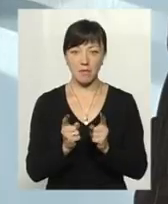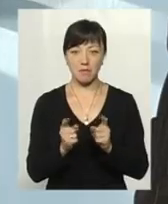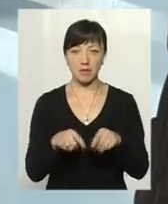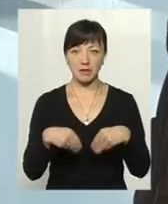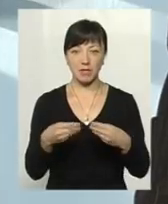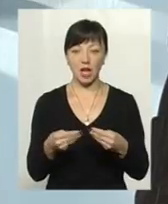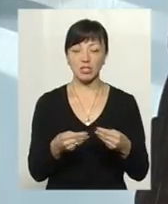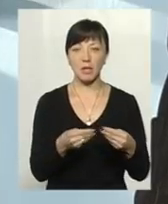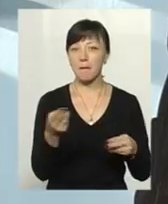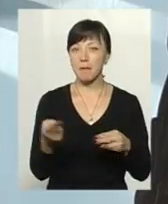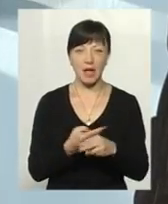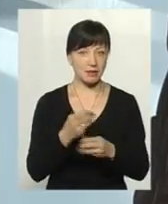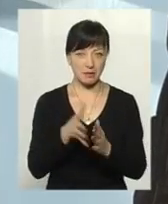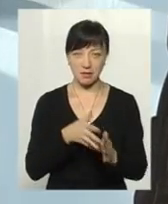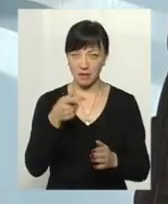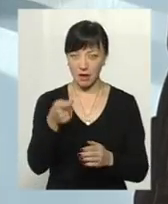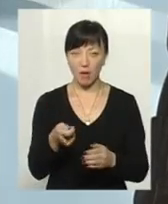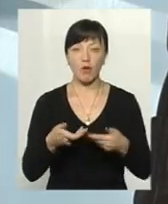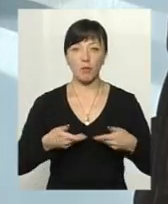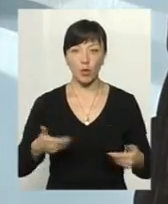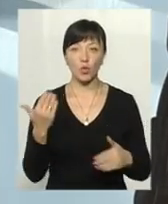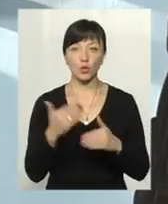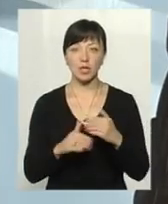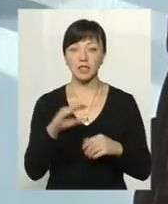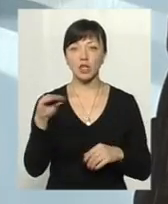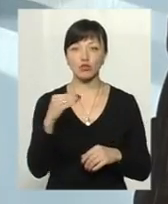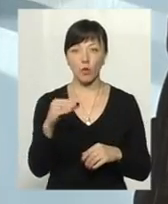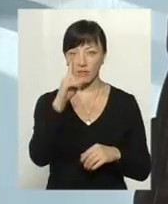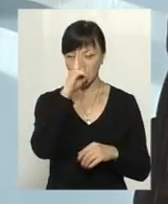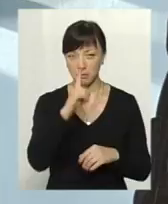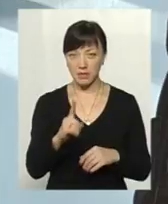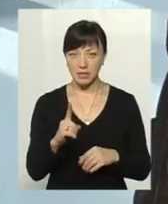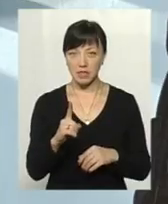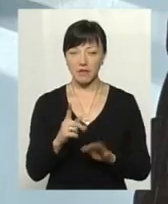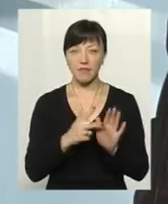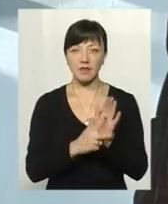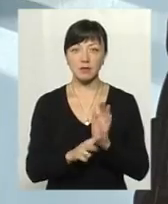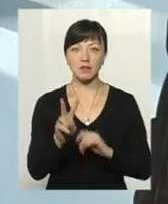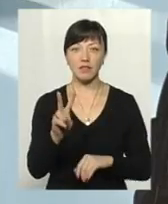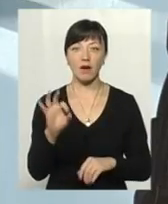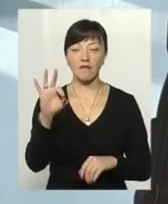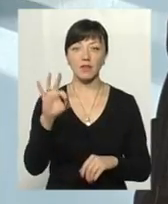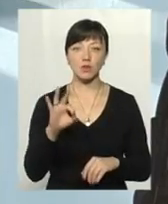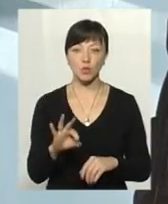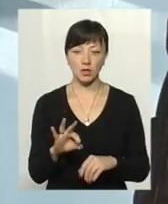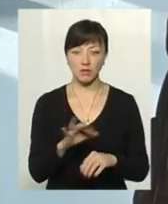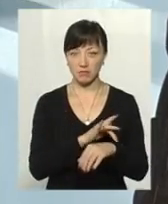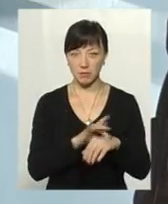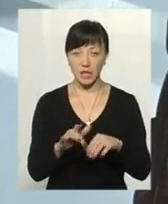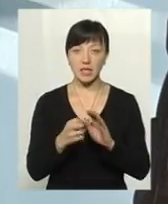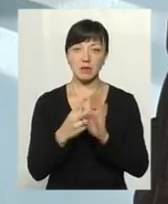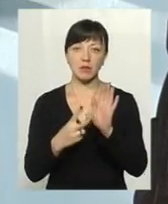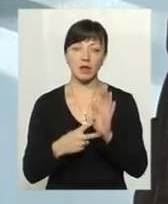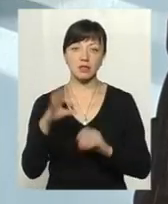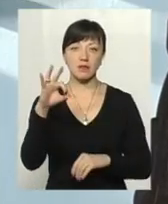наступний період без їх звернення, то ми вже за жовтень місяць 82% закрили, і 17